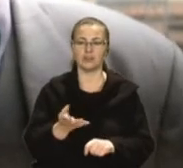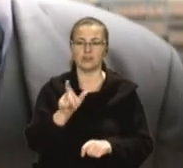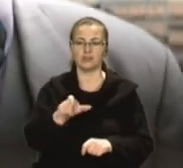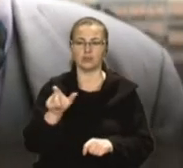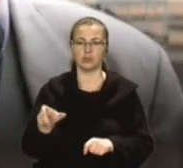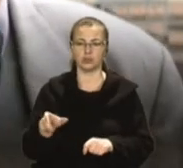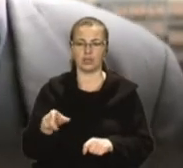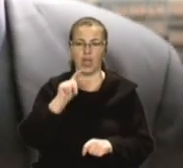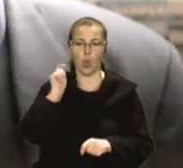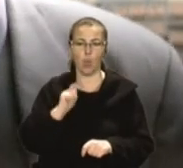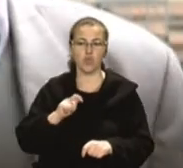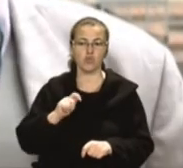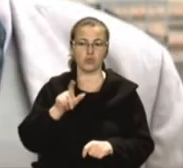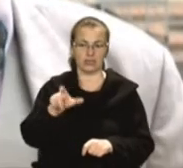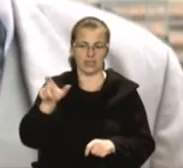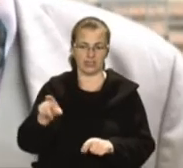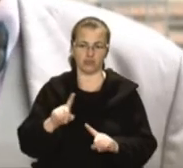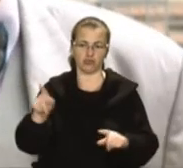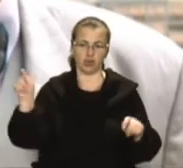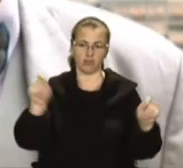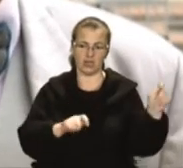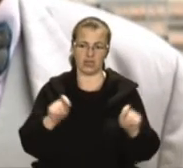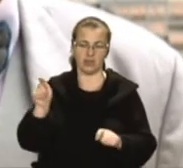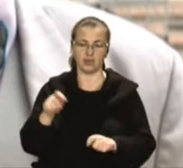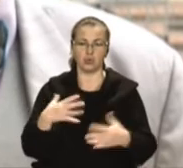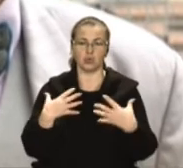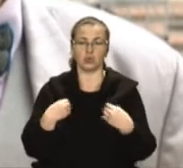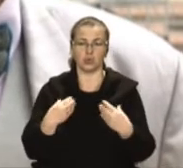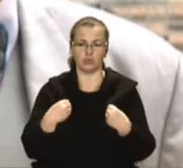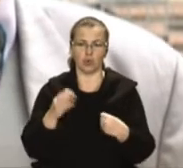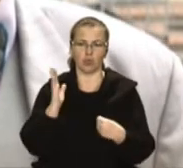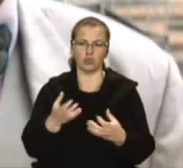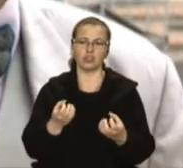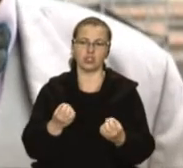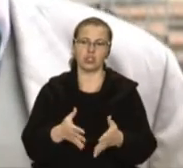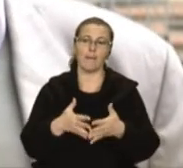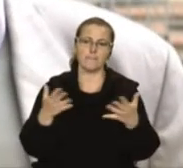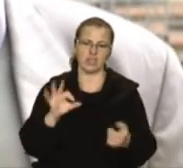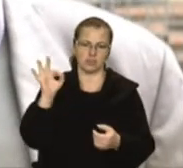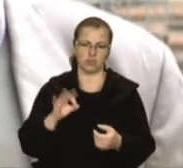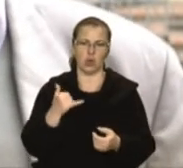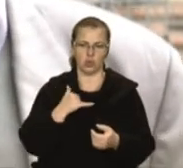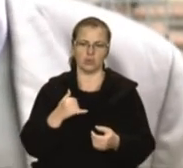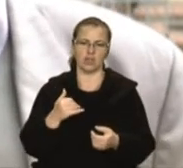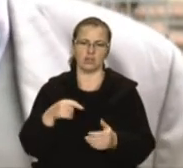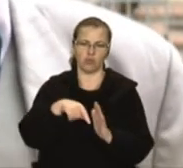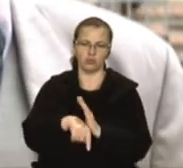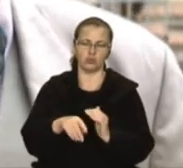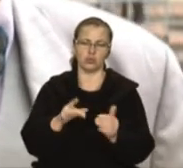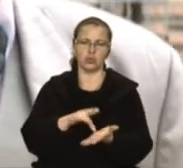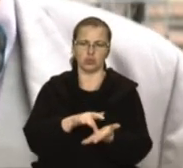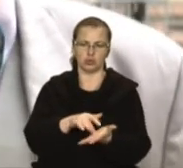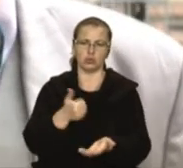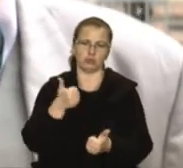людей, українців, які приїдуть до Львова, буде ще більший процент. У нас і так був внутрішній туризм досить файно